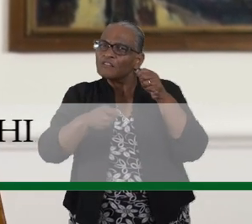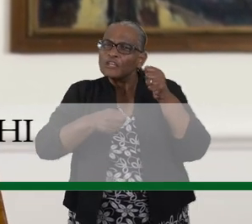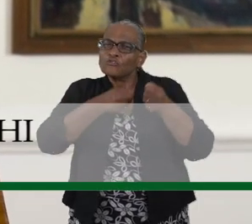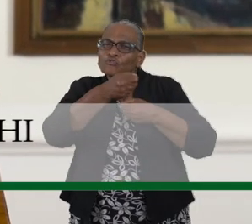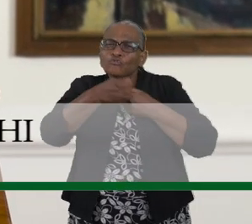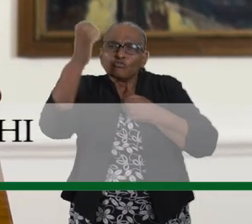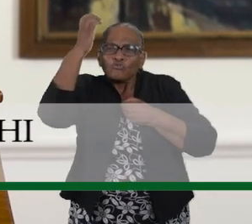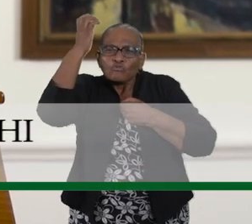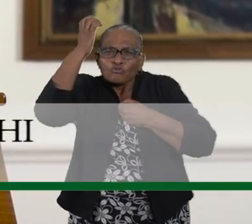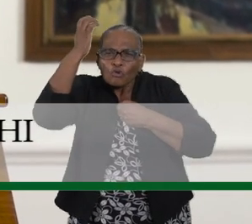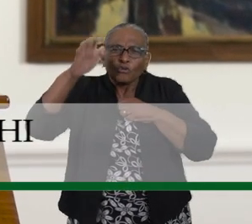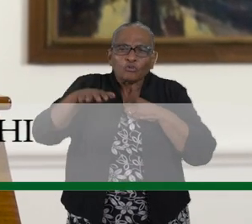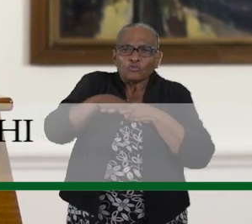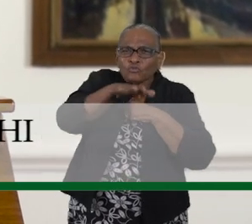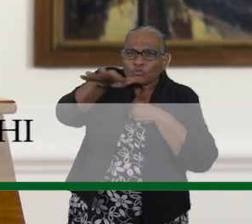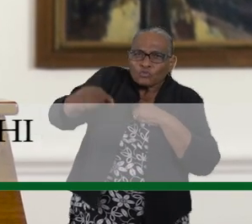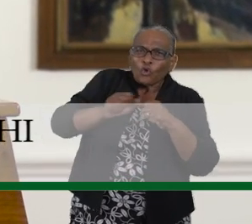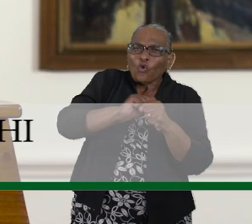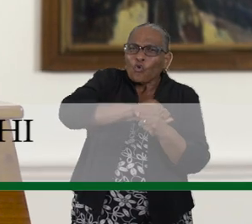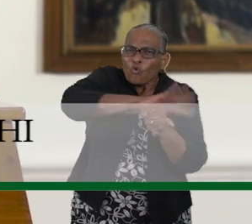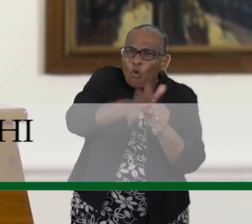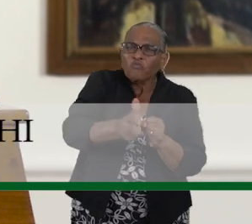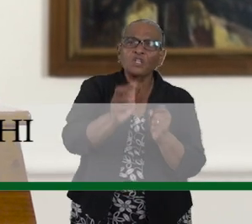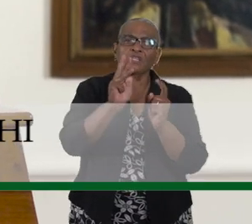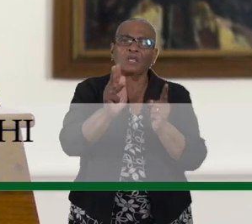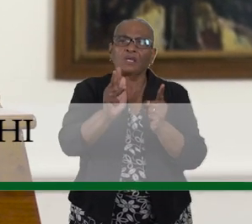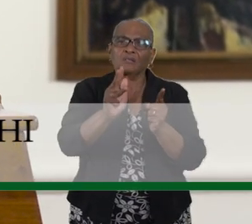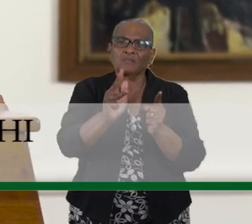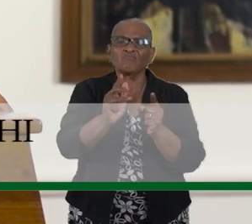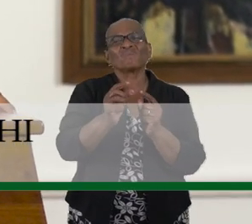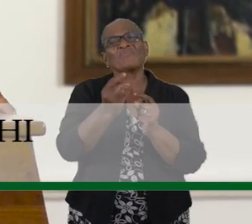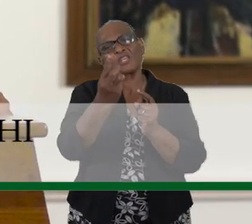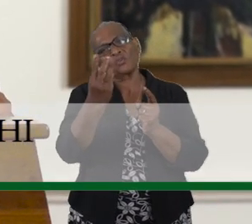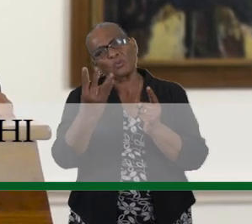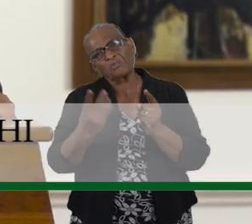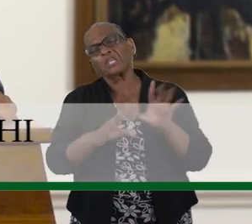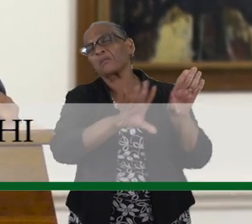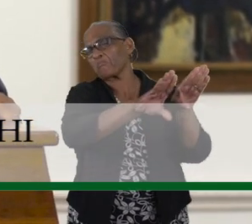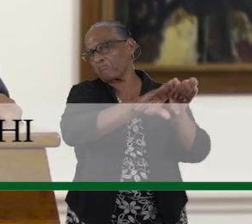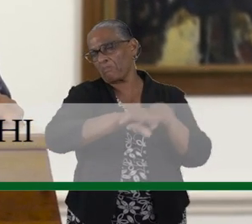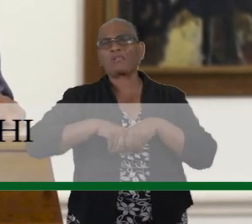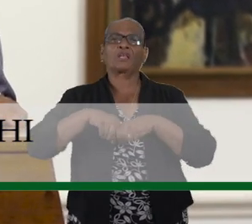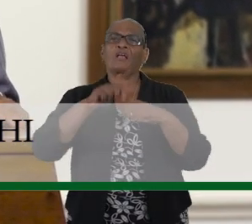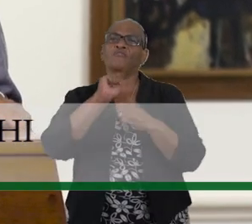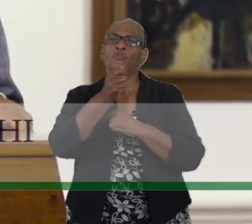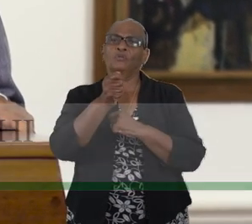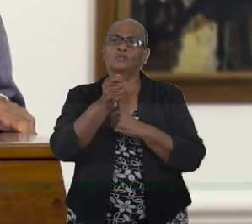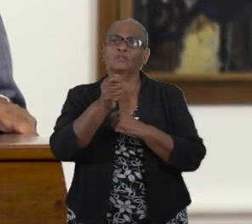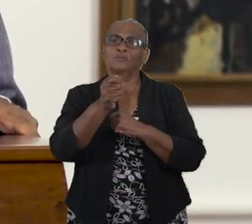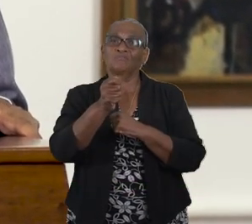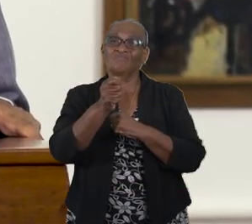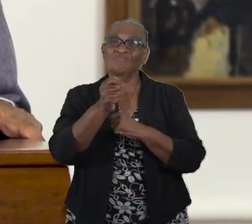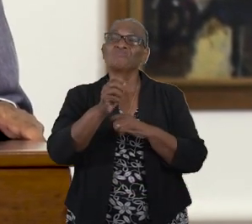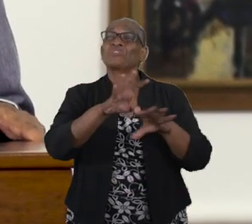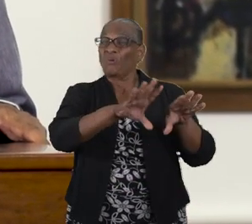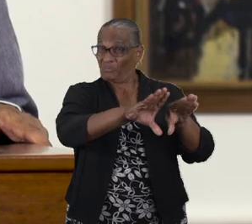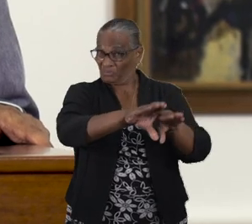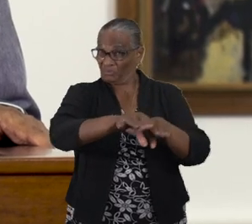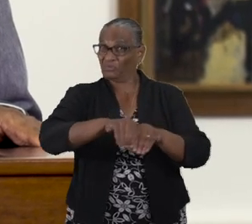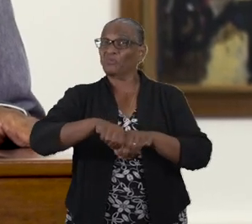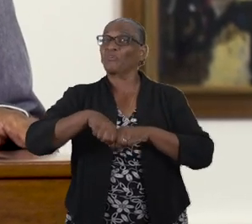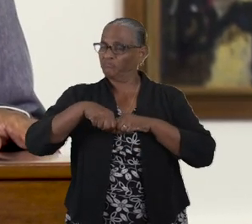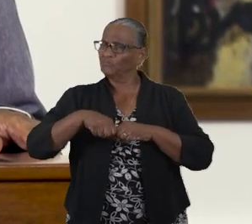de zorgwekkende situatie rond COVID-19 enkele maatregelen afgekondigd. De getroffen